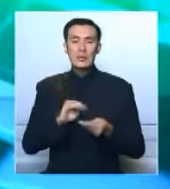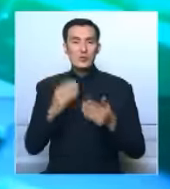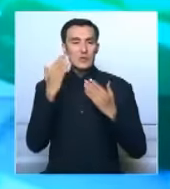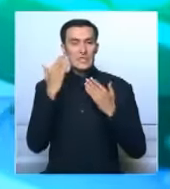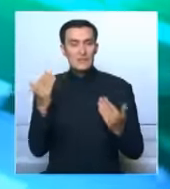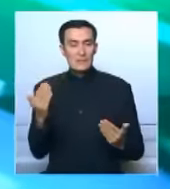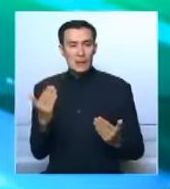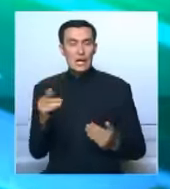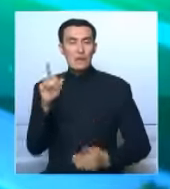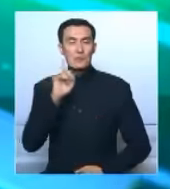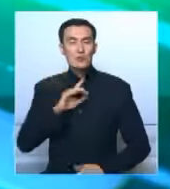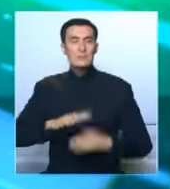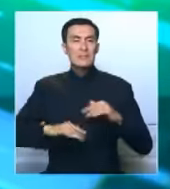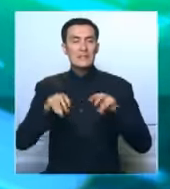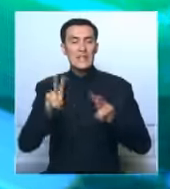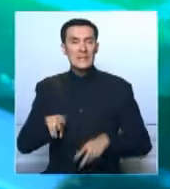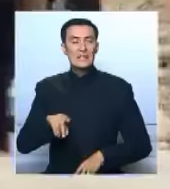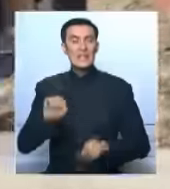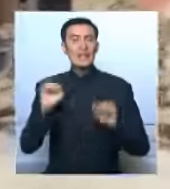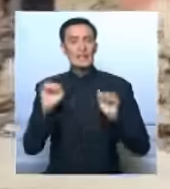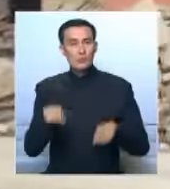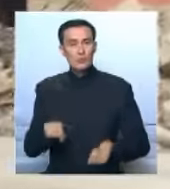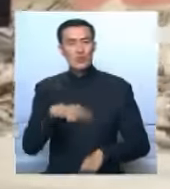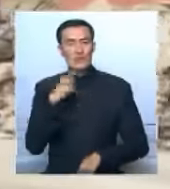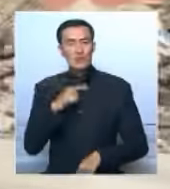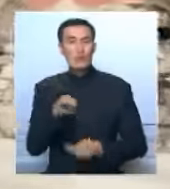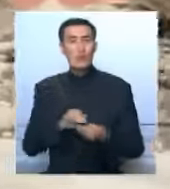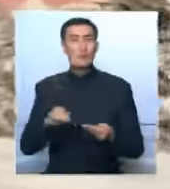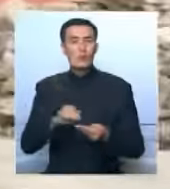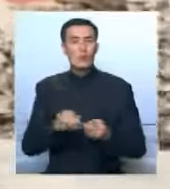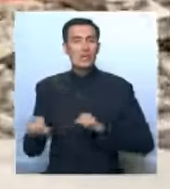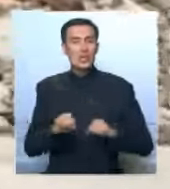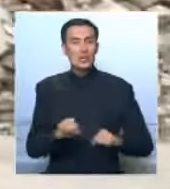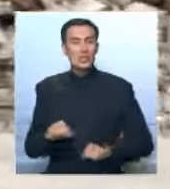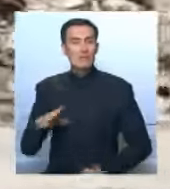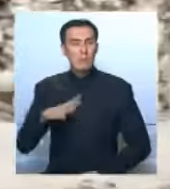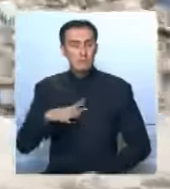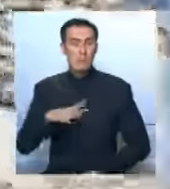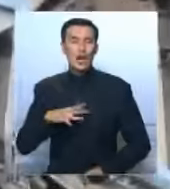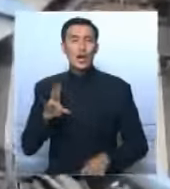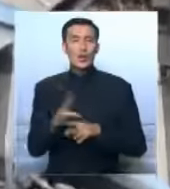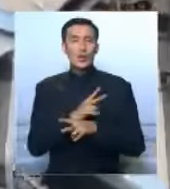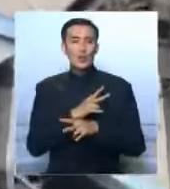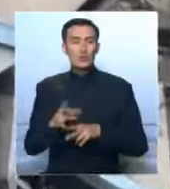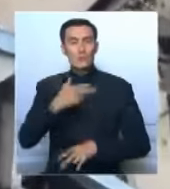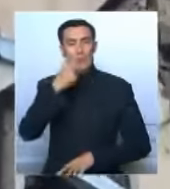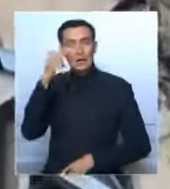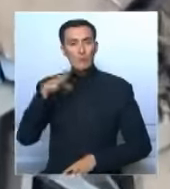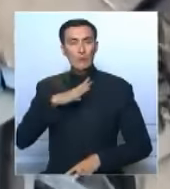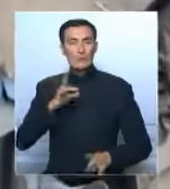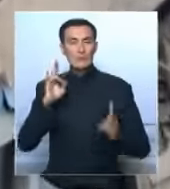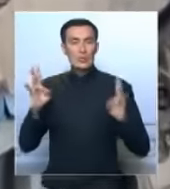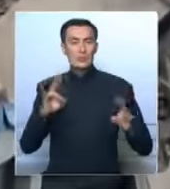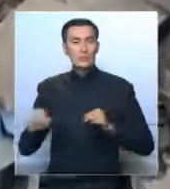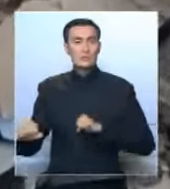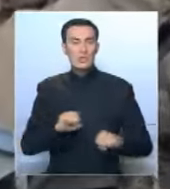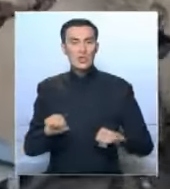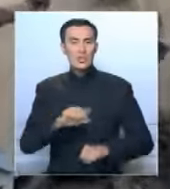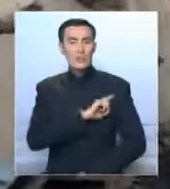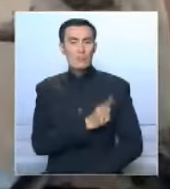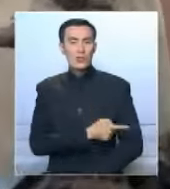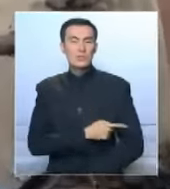неизвестно. Между тем, сейсмологи не исключают повторных толчков. Напомню, ночью Италию сотрясло мощное